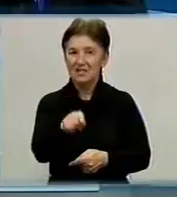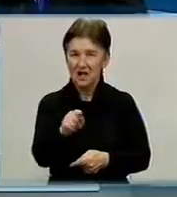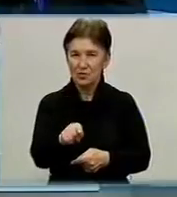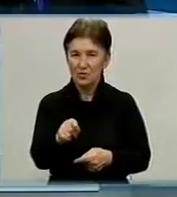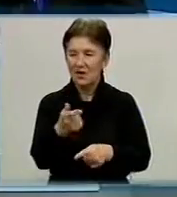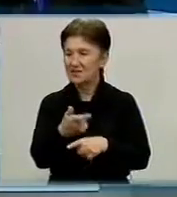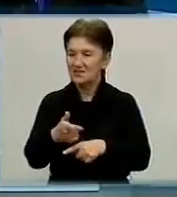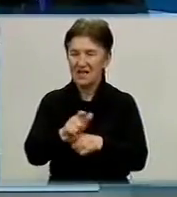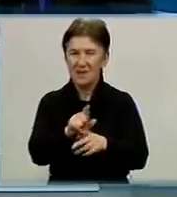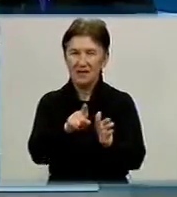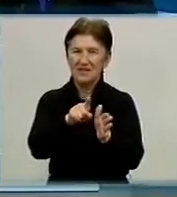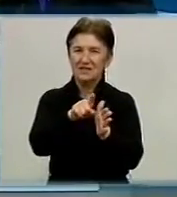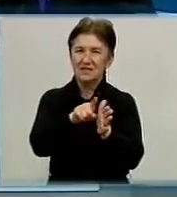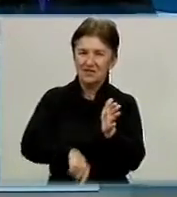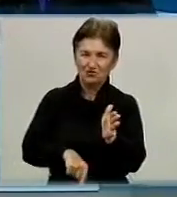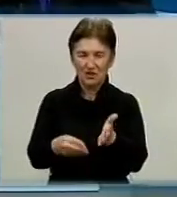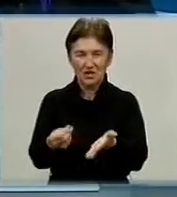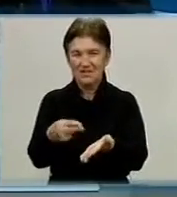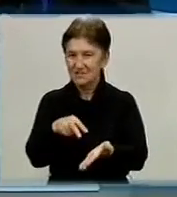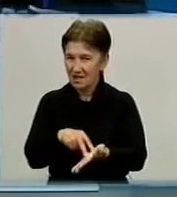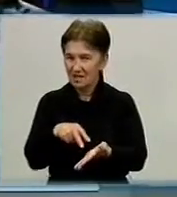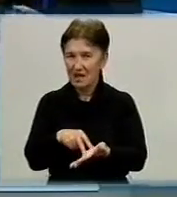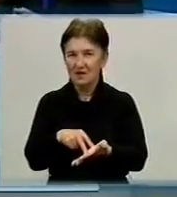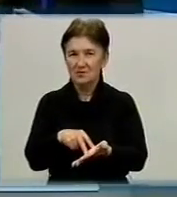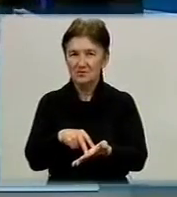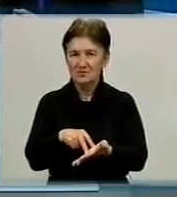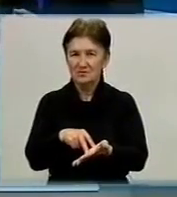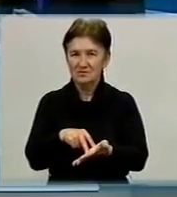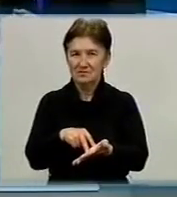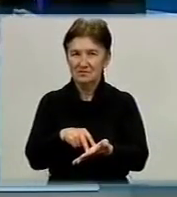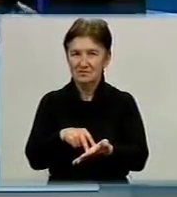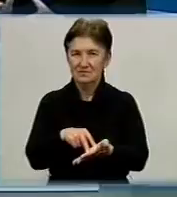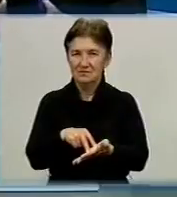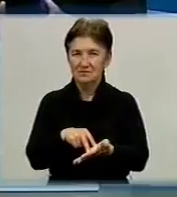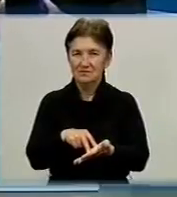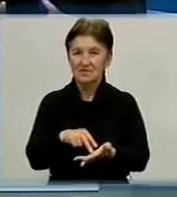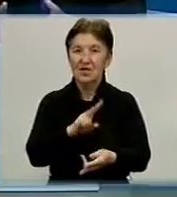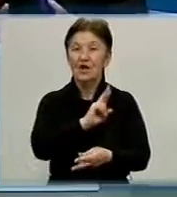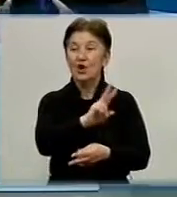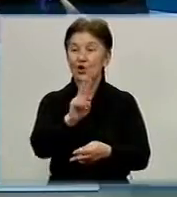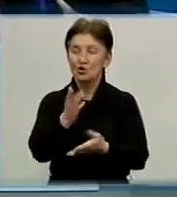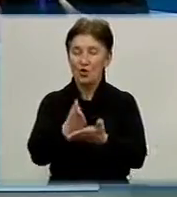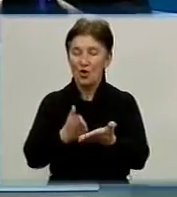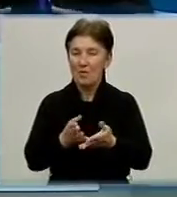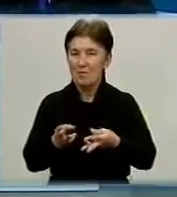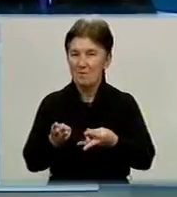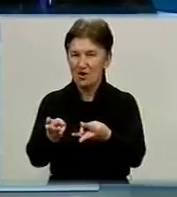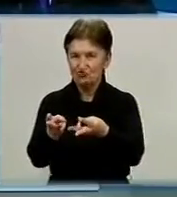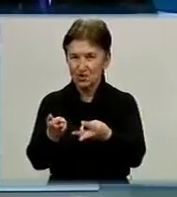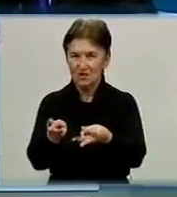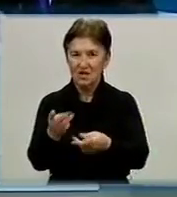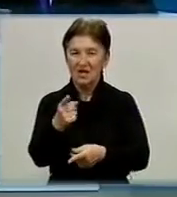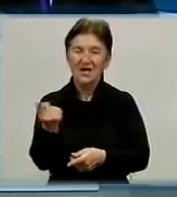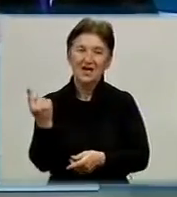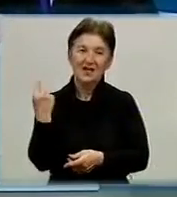день найнижча ціна, реалізаційна ціна. Хто почає цей хліб і чим він відрізняється? Кіровоград